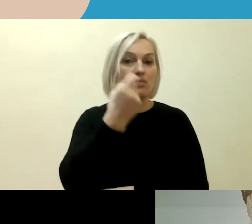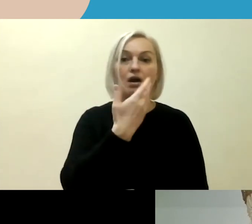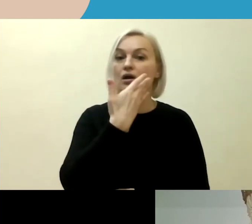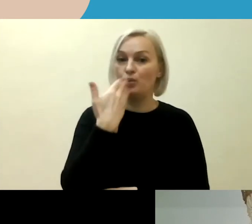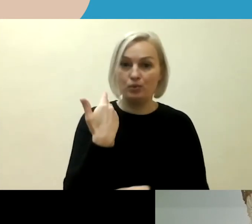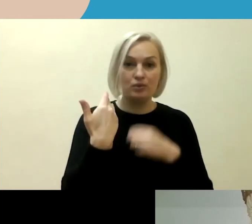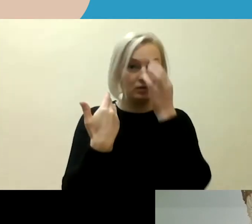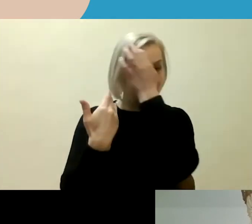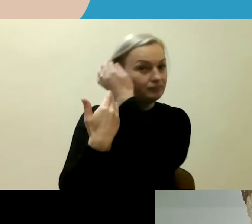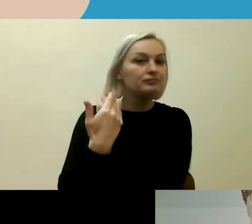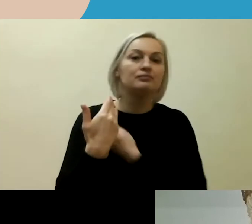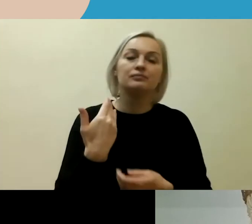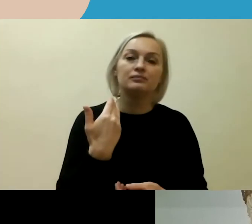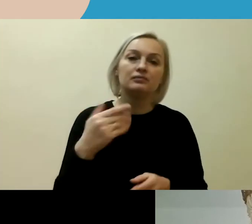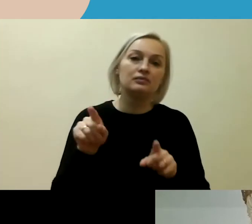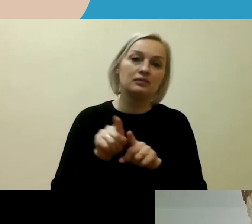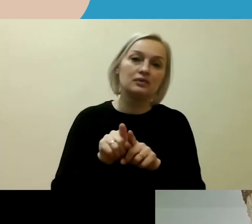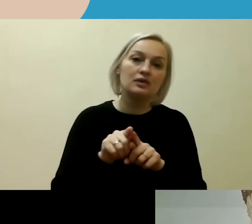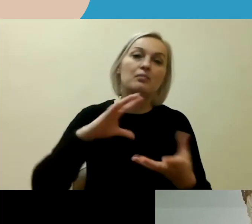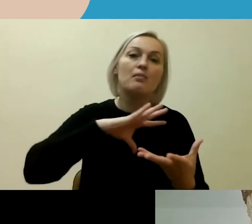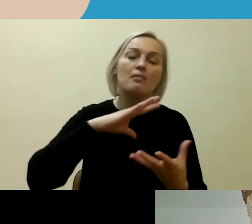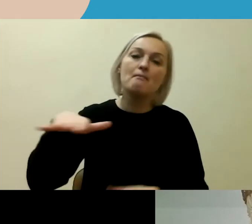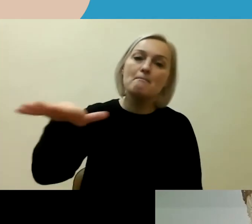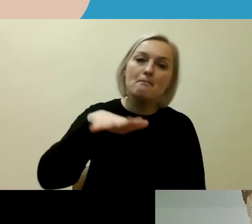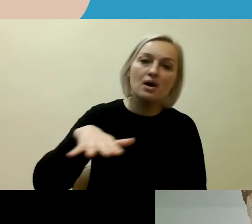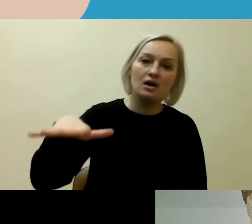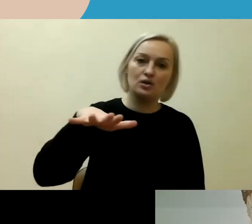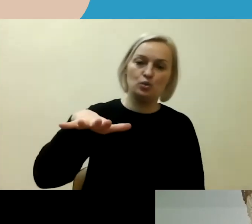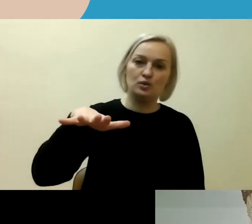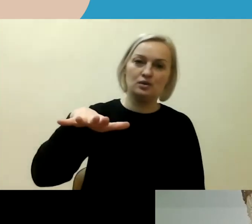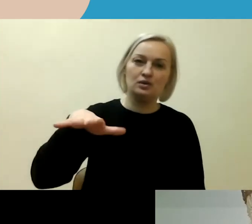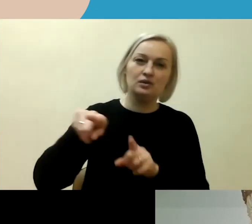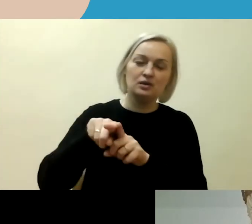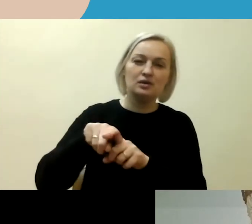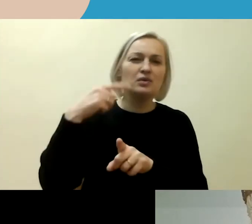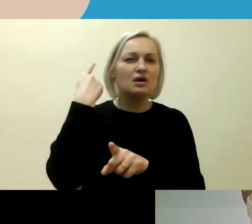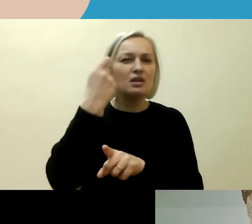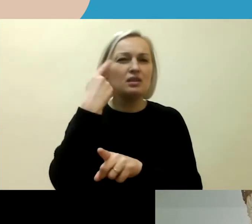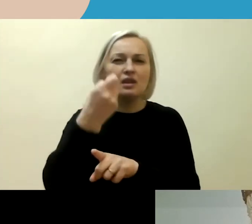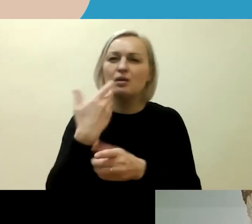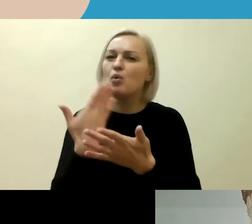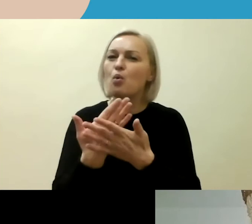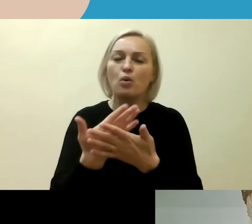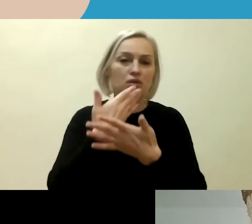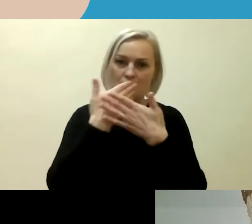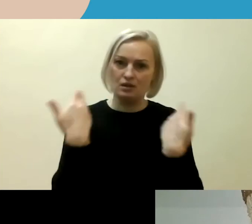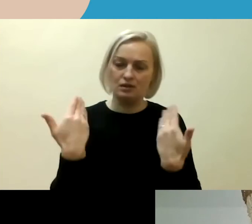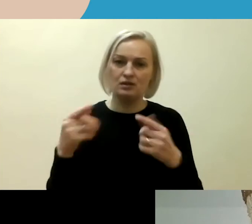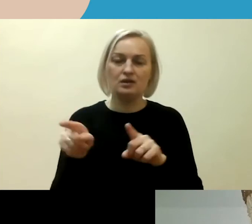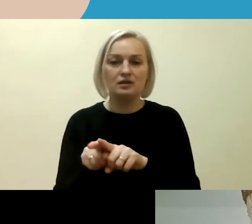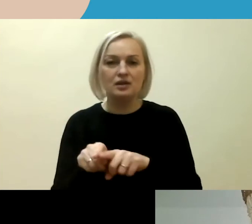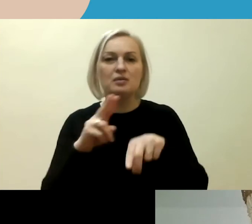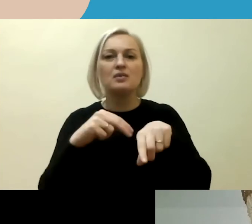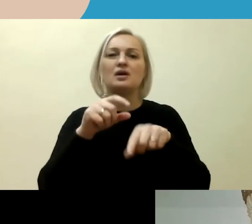dėl kurio atsiranda latentiškumas, yra, kaip bendruomenės, nepraneša dėl įvairiausių priežasčių, dėl to, kad nepasikyti tik į Teisės augos